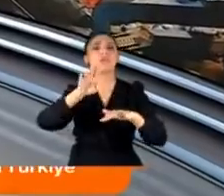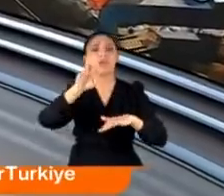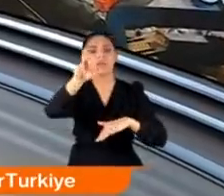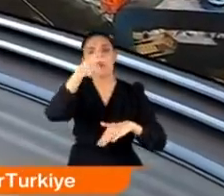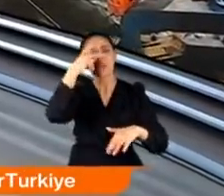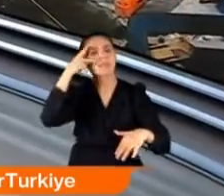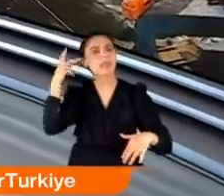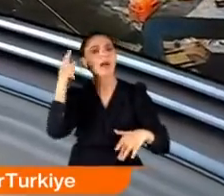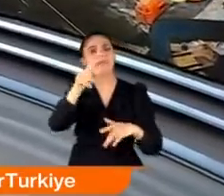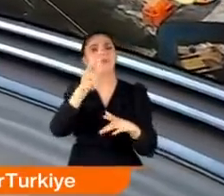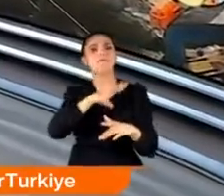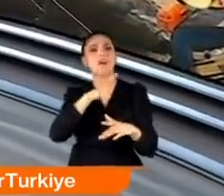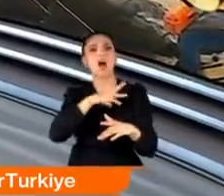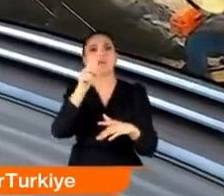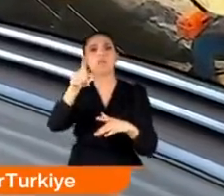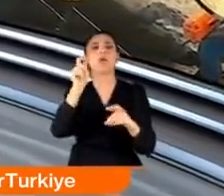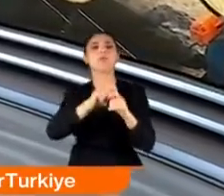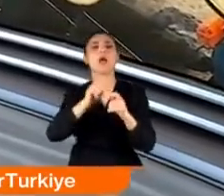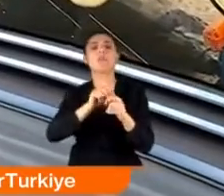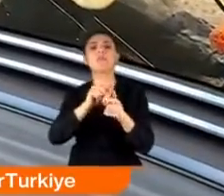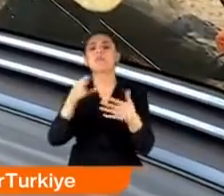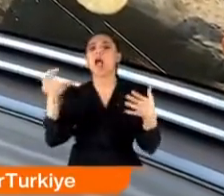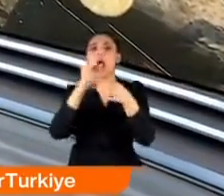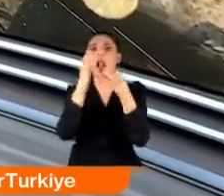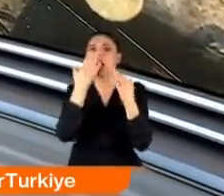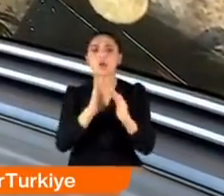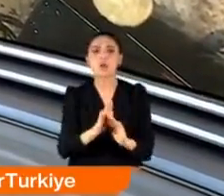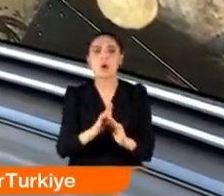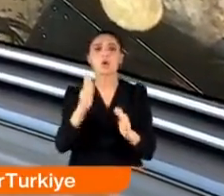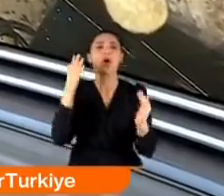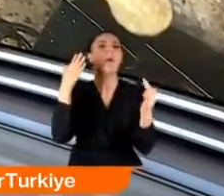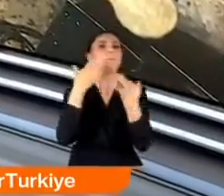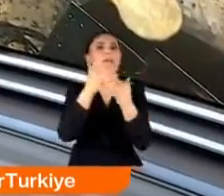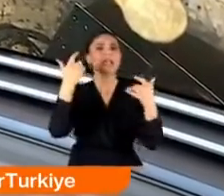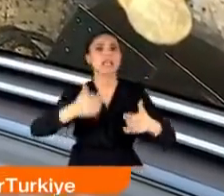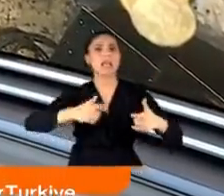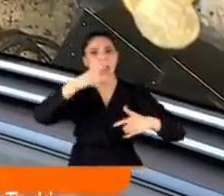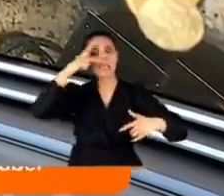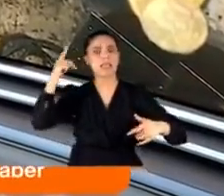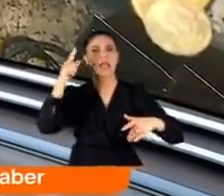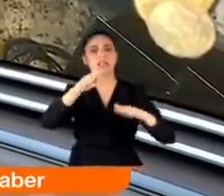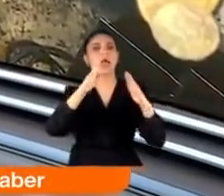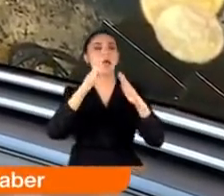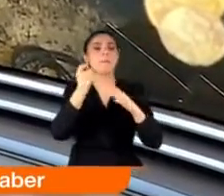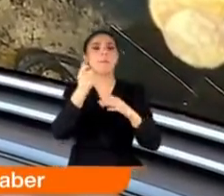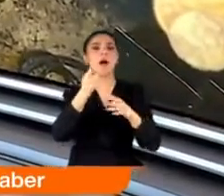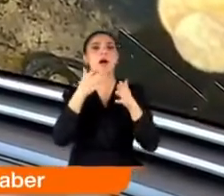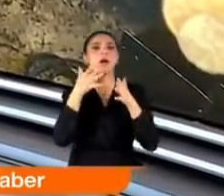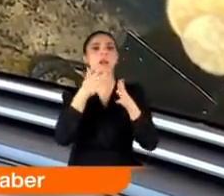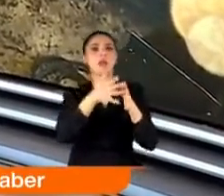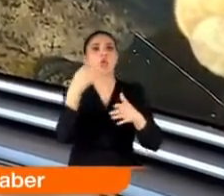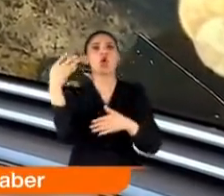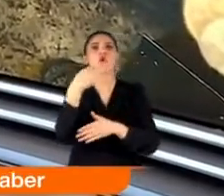çetesi işletiyordu aslında. İşin ise tornacılıkta uzaktan yakından ilgisi yoktu. Basılan yer sahte bir darphaneydi. Daha doğrusu